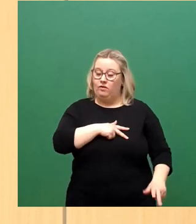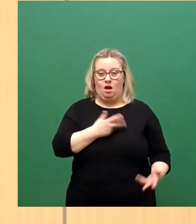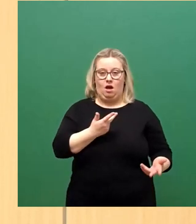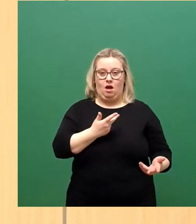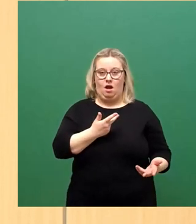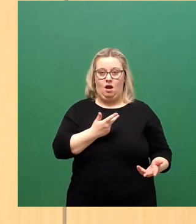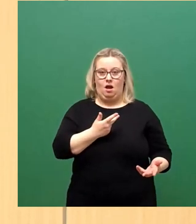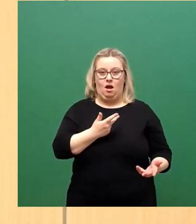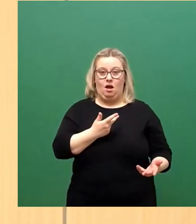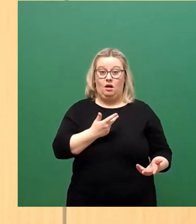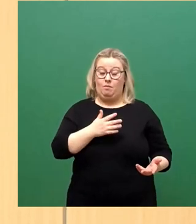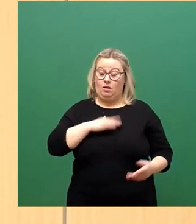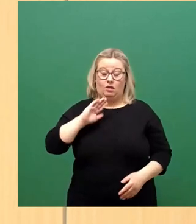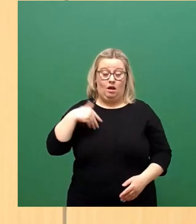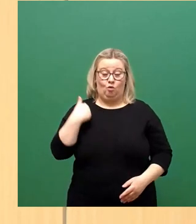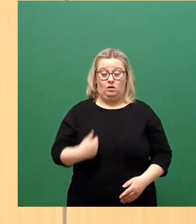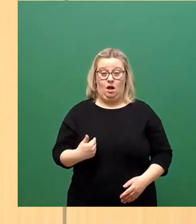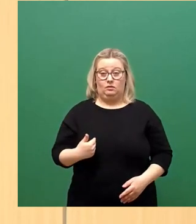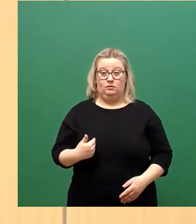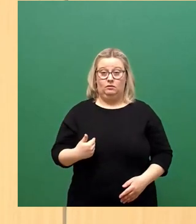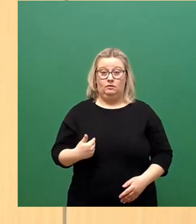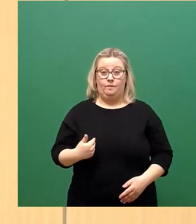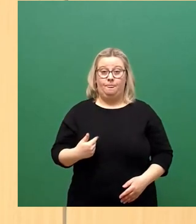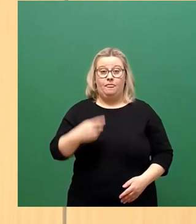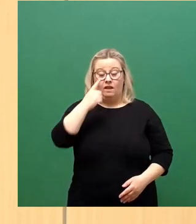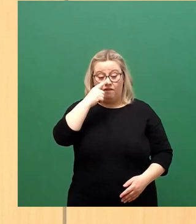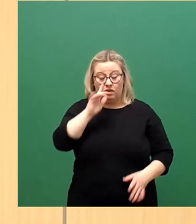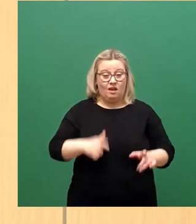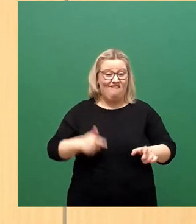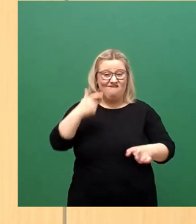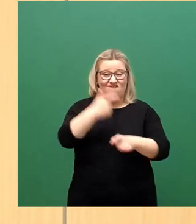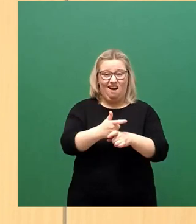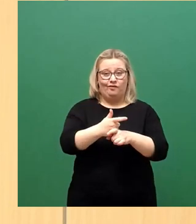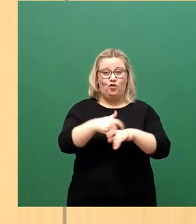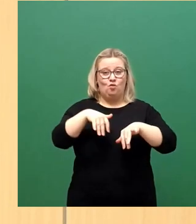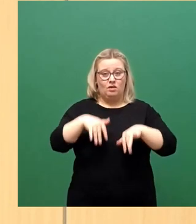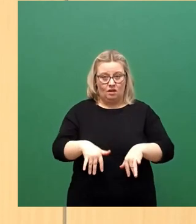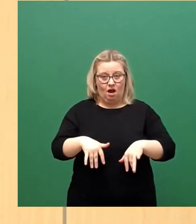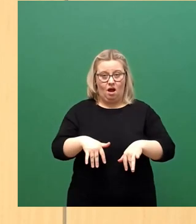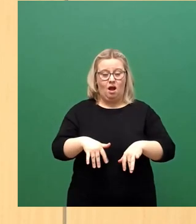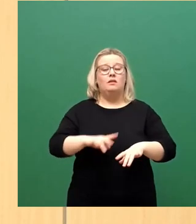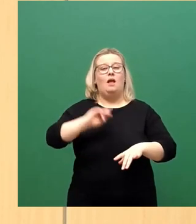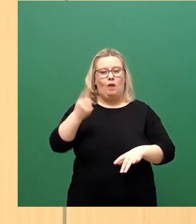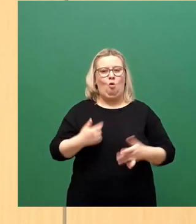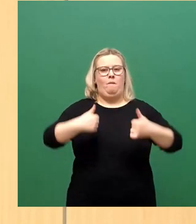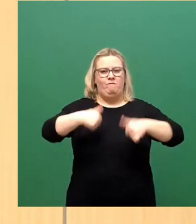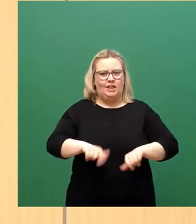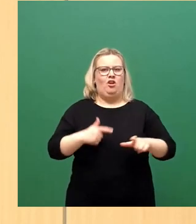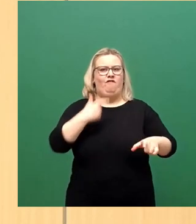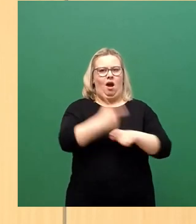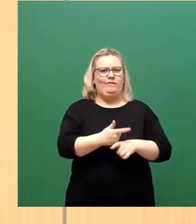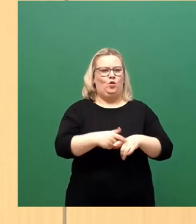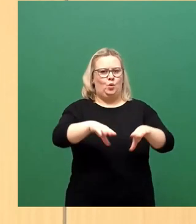meine Damen und Herren, wer die Verantwortung hat, ist in der Pflicht, diese auch wahrzunehmen.